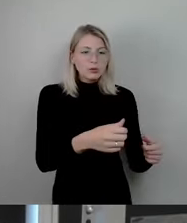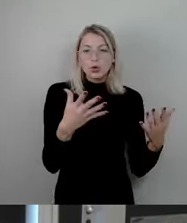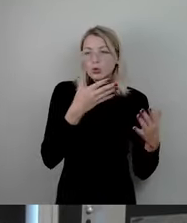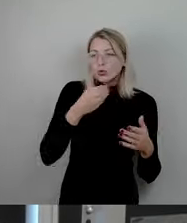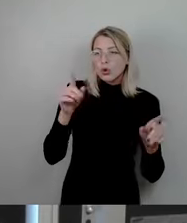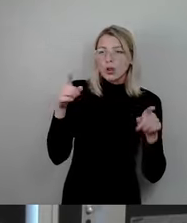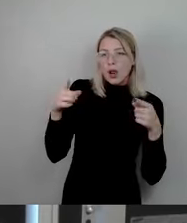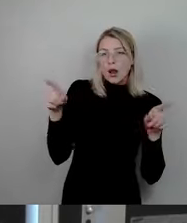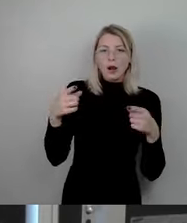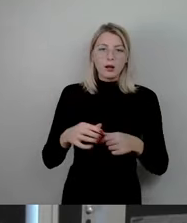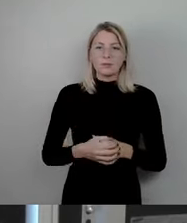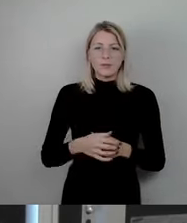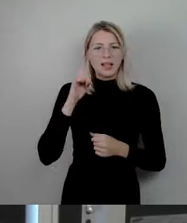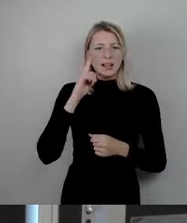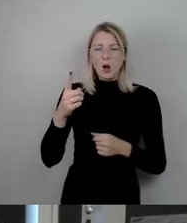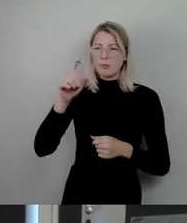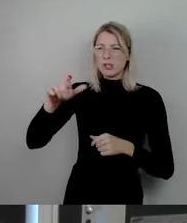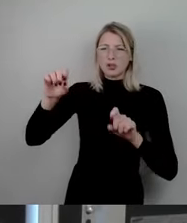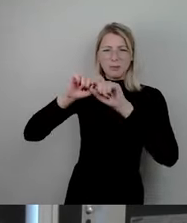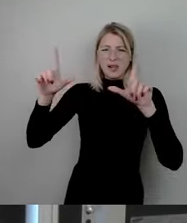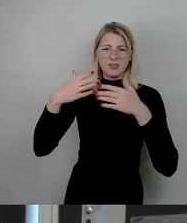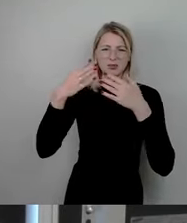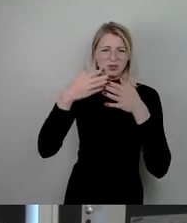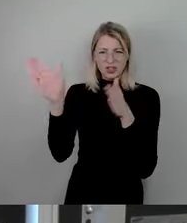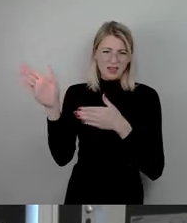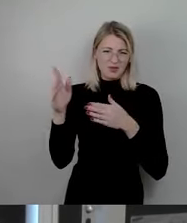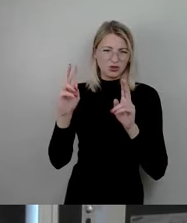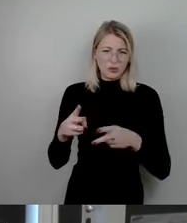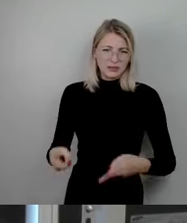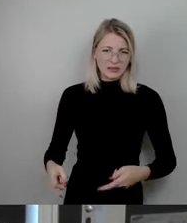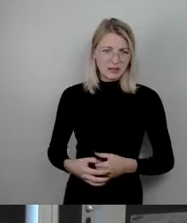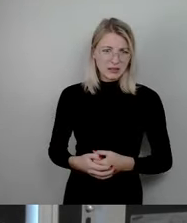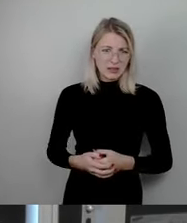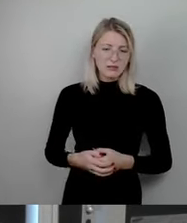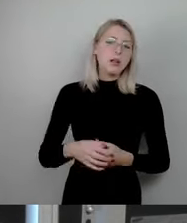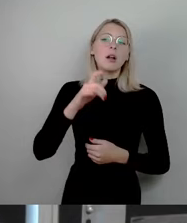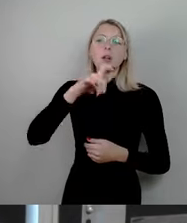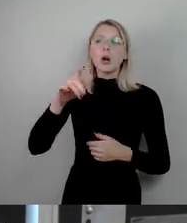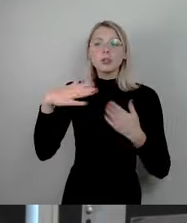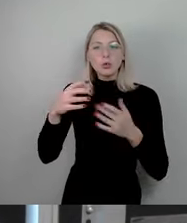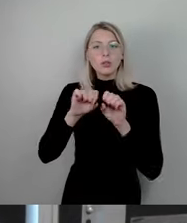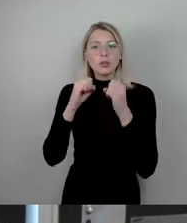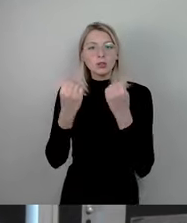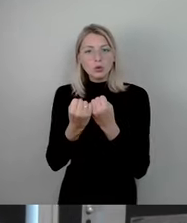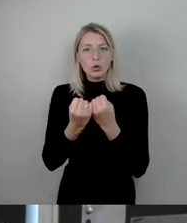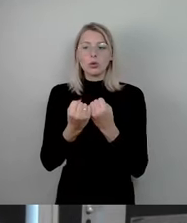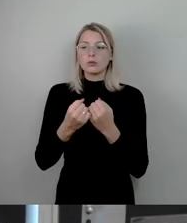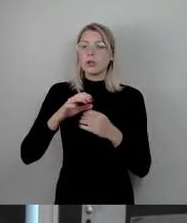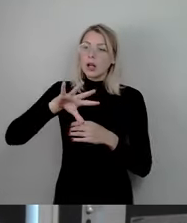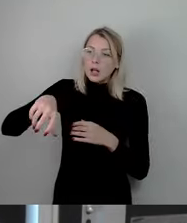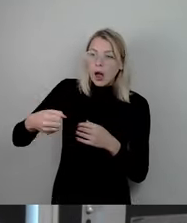Ich glaube, das ist ein falsches Menschenbild. Leute, die in der Situation sind, sich durch Gelegenheitsdiebstähle, durch